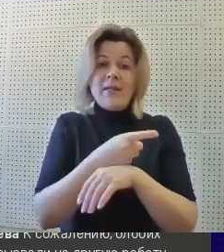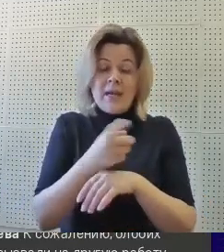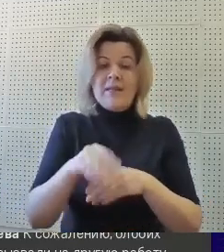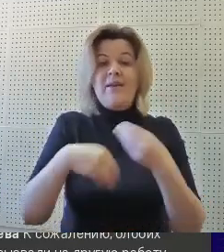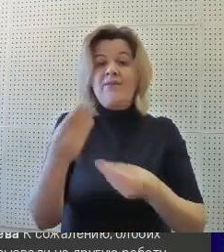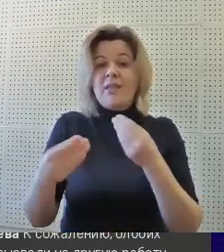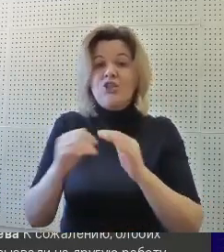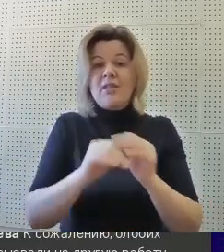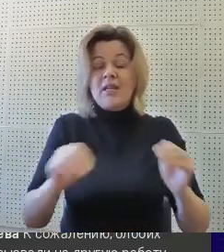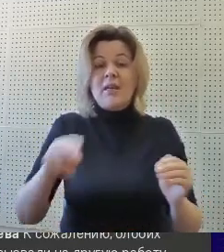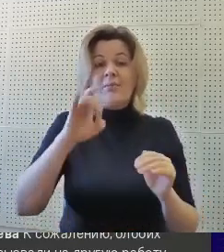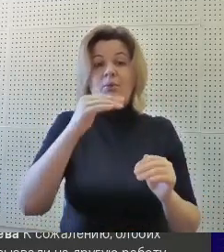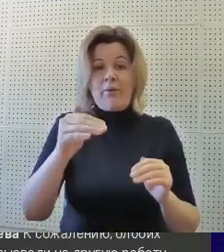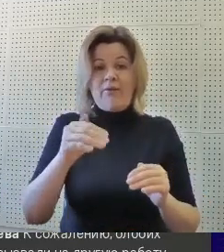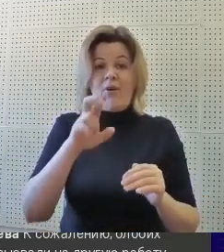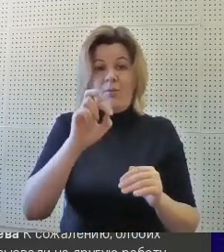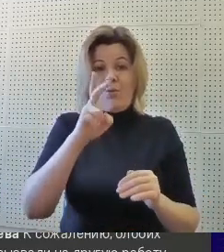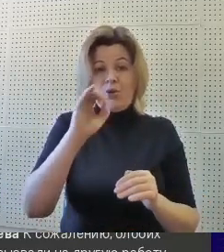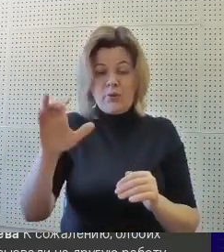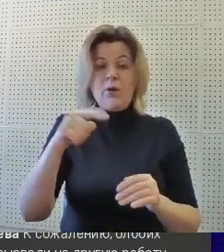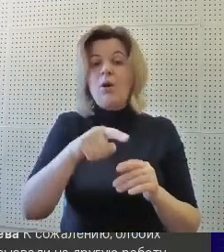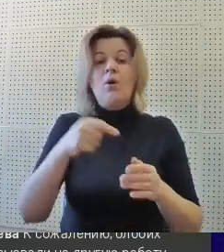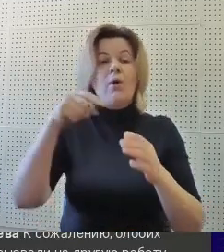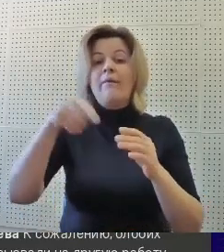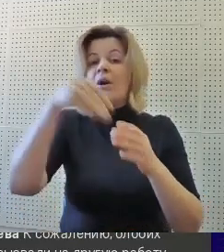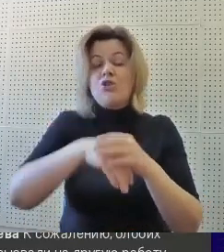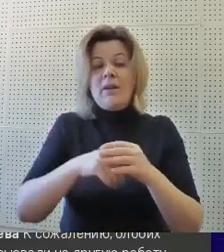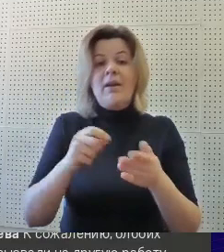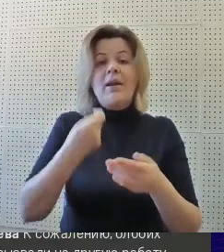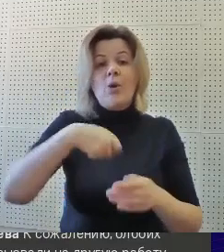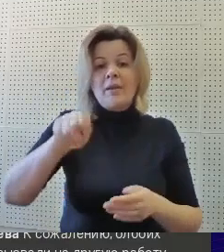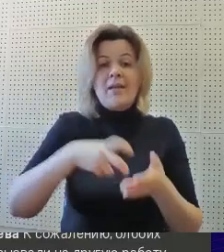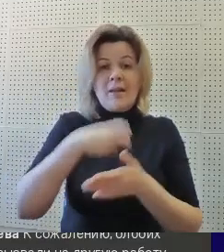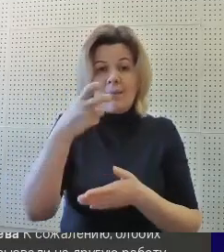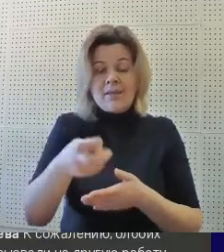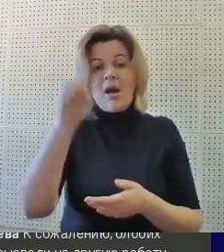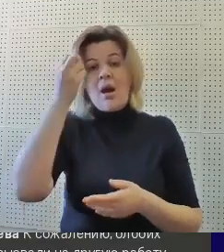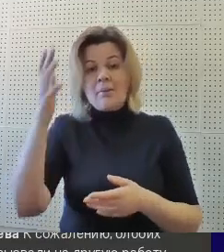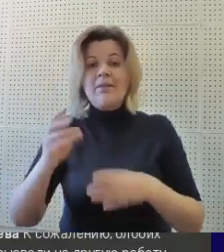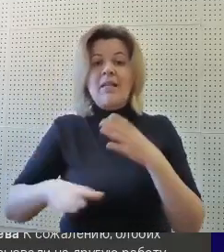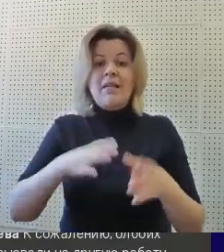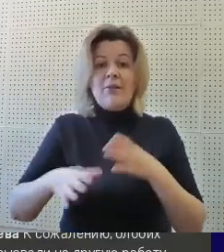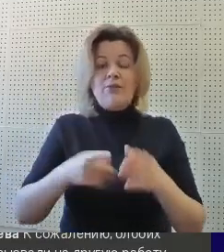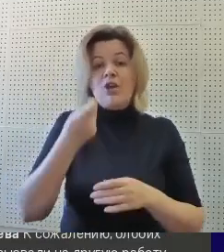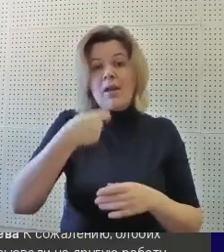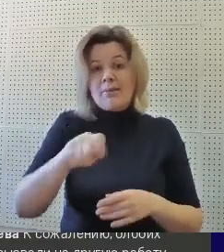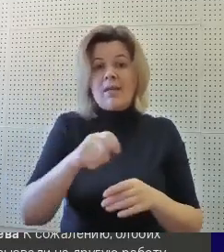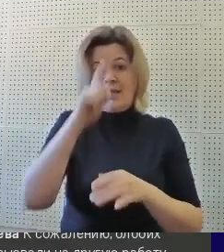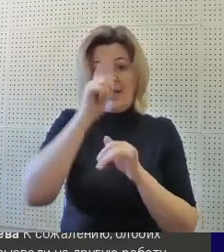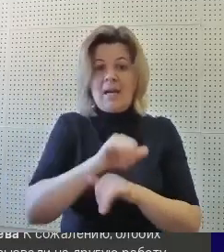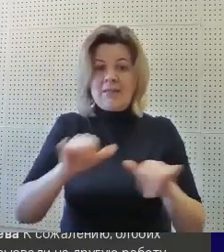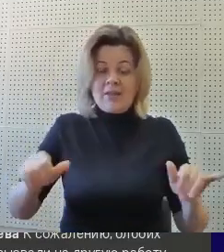Выдача детям профбоксов, куда вошли рекомендательные письма, образовательные и тренировочные рекомендации